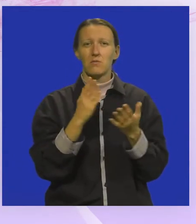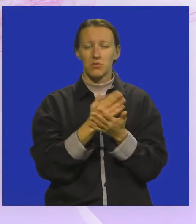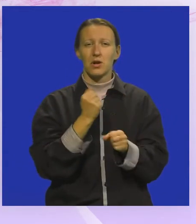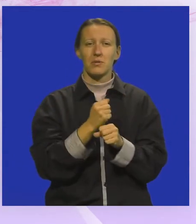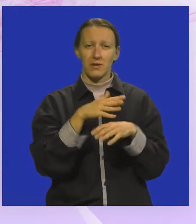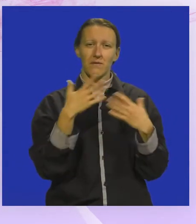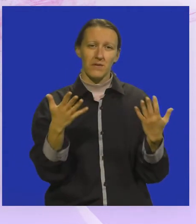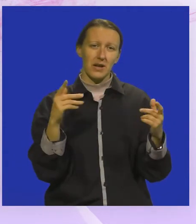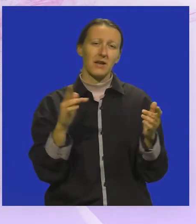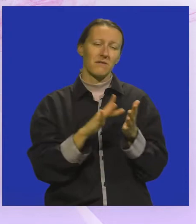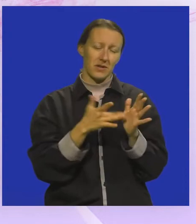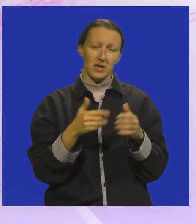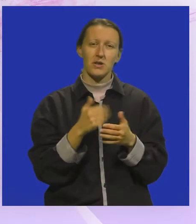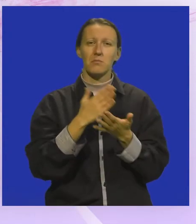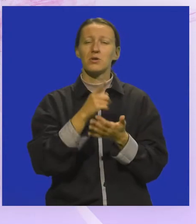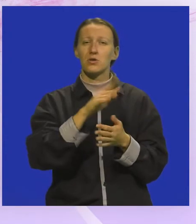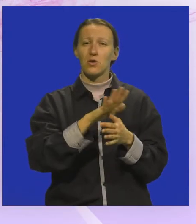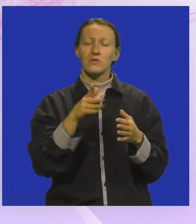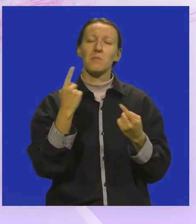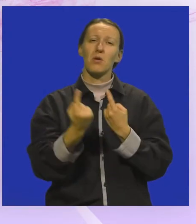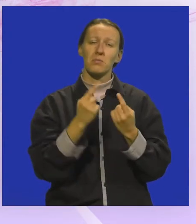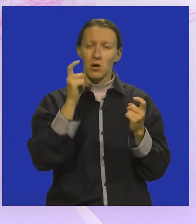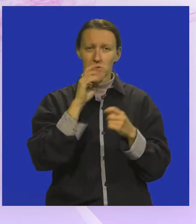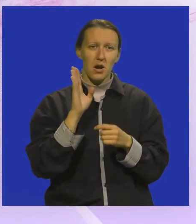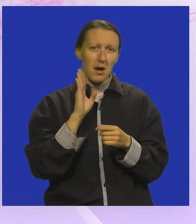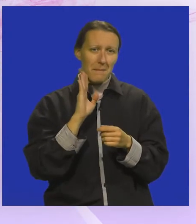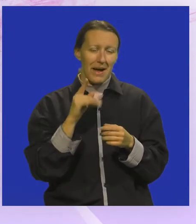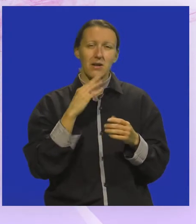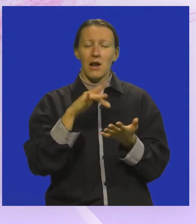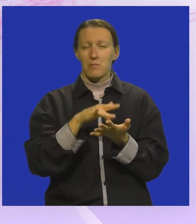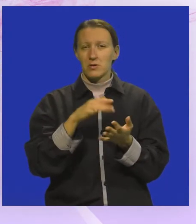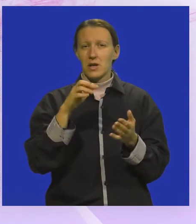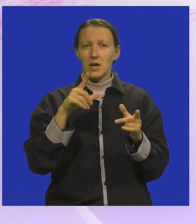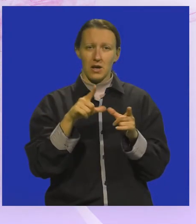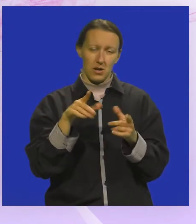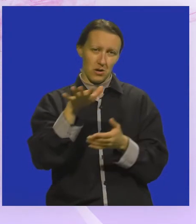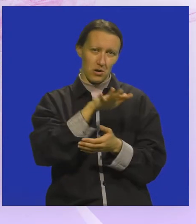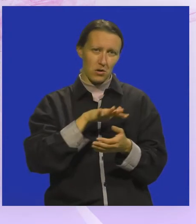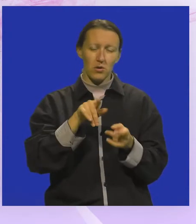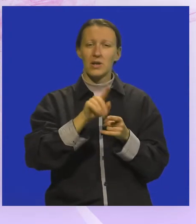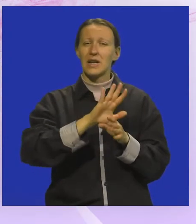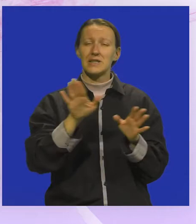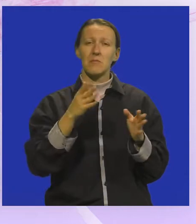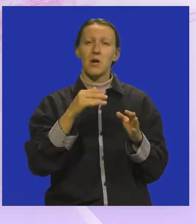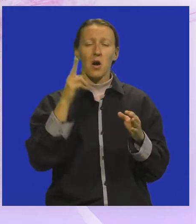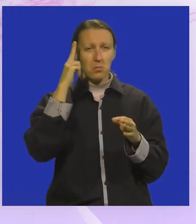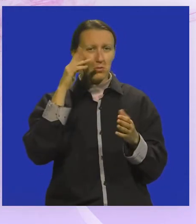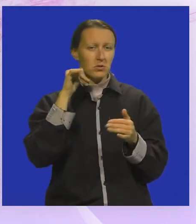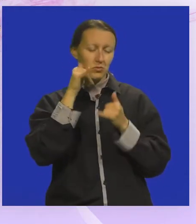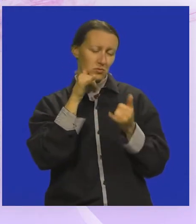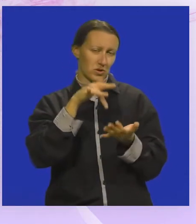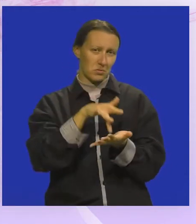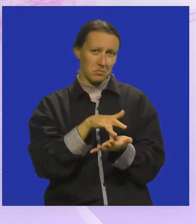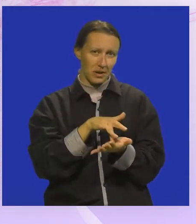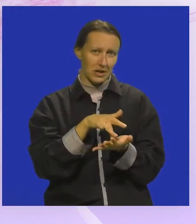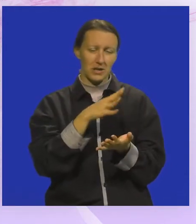napraviti veliku, veliku feštu. Biće to i svekolika promocija općine Medulin na prostoru Europske unije. I to ne samo kao poznate turističke